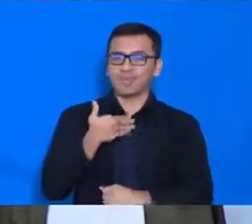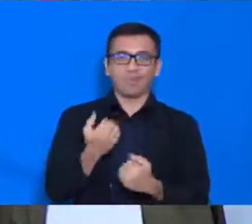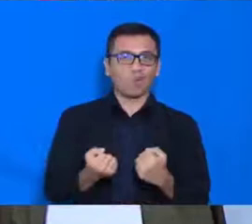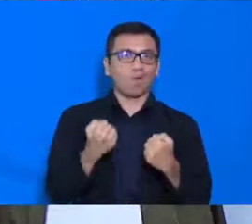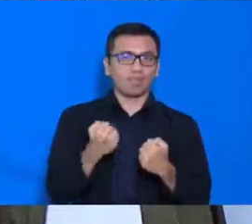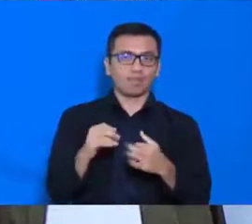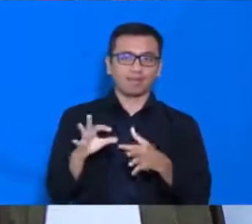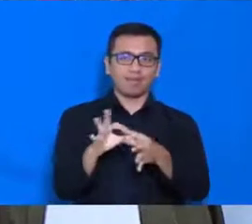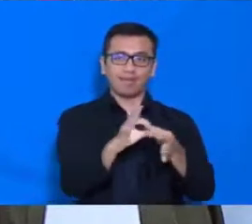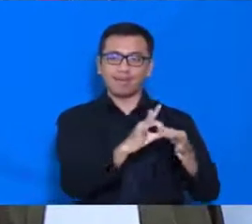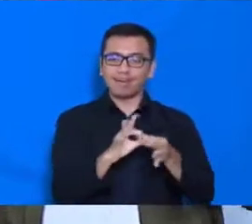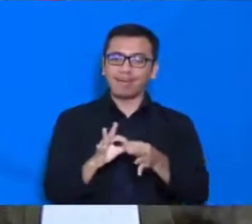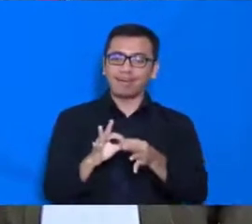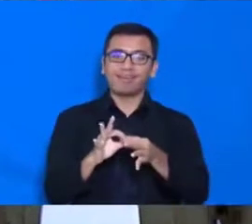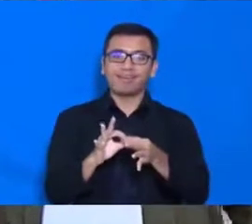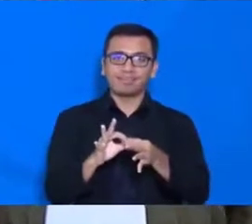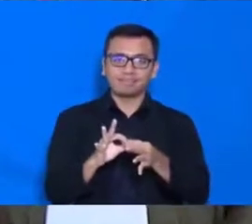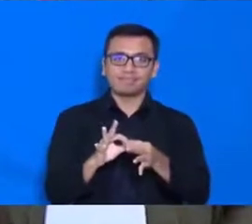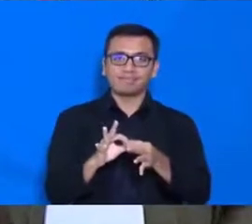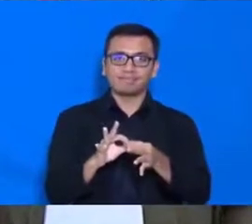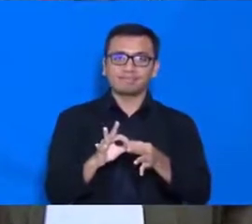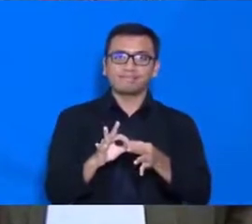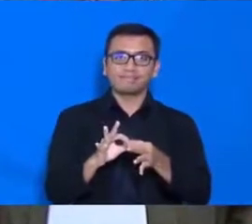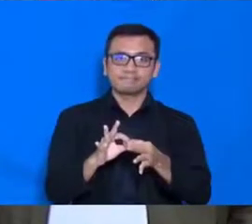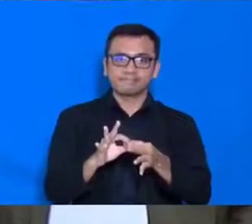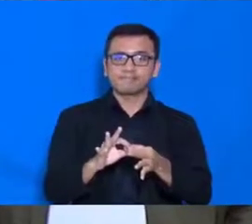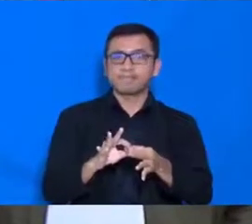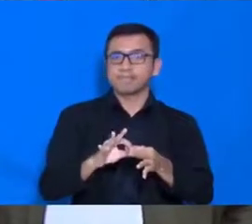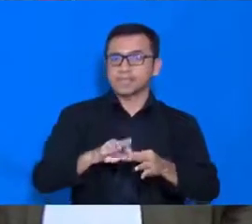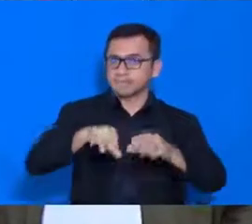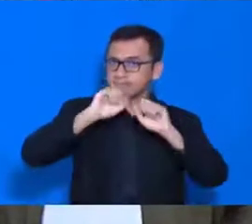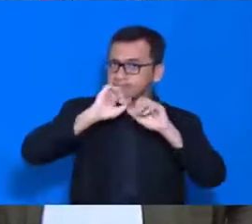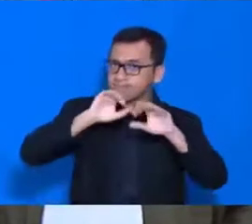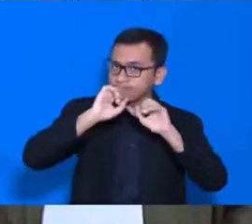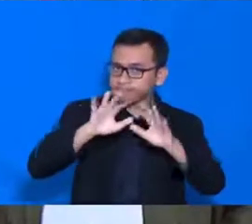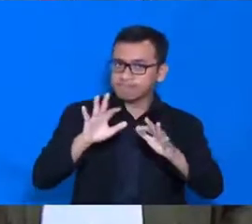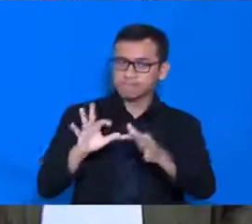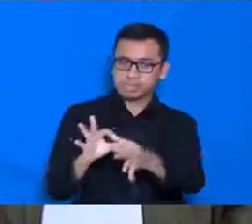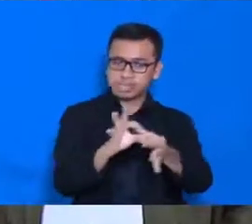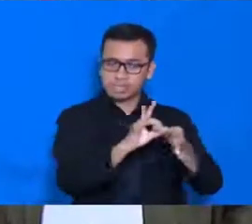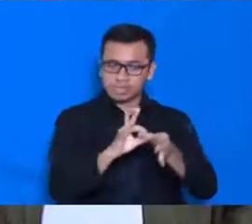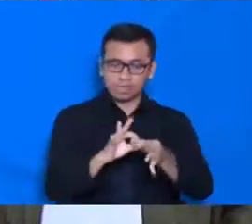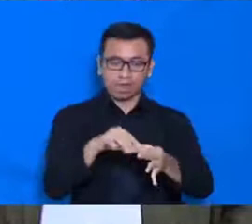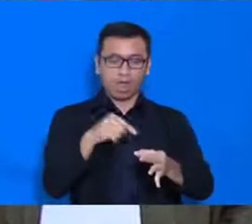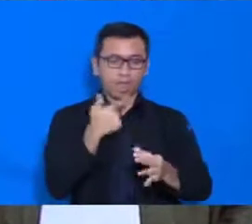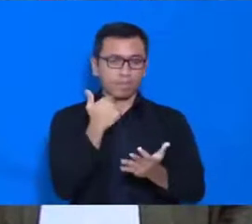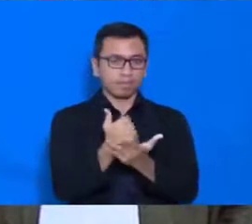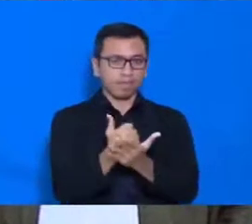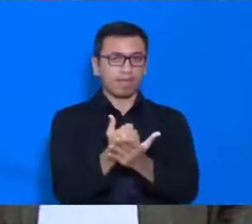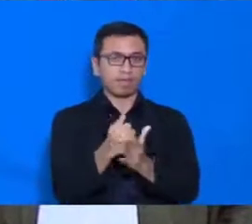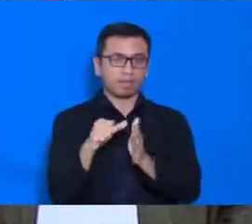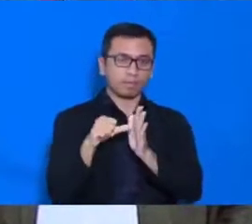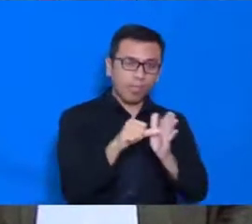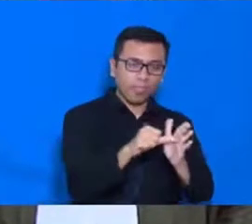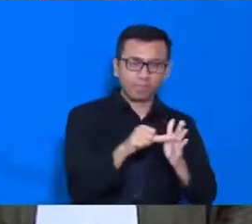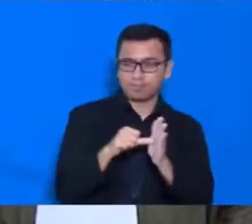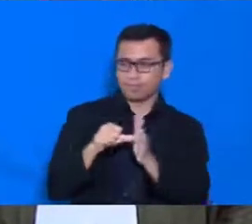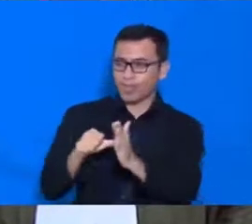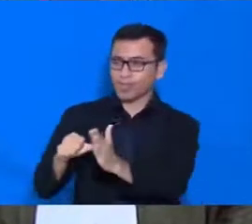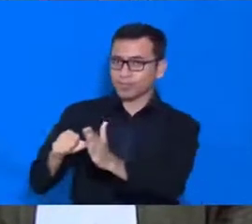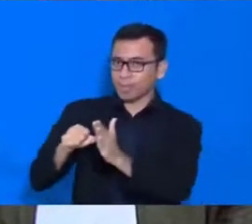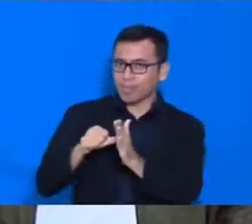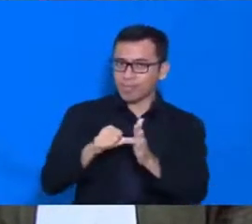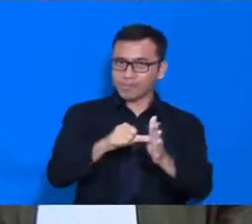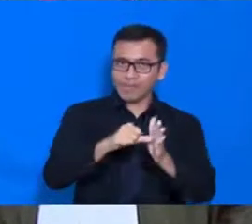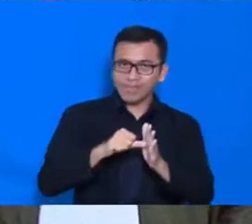ketika kita menyampaikan narasi tentang pentingnya Gotong Royong, satu sama lainnya saling memberikan bantuan, maka